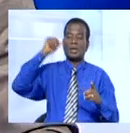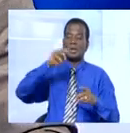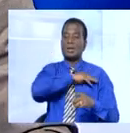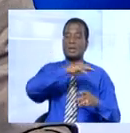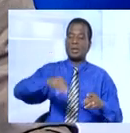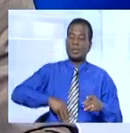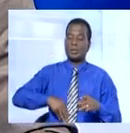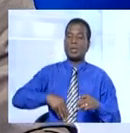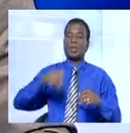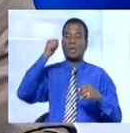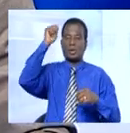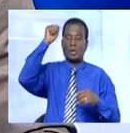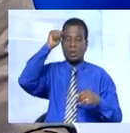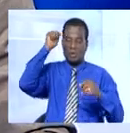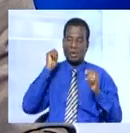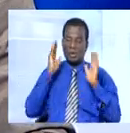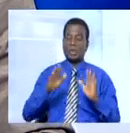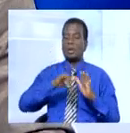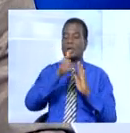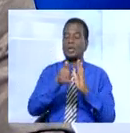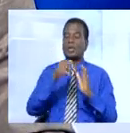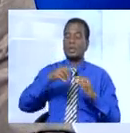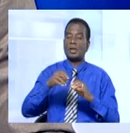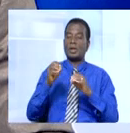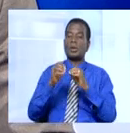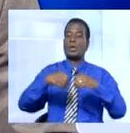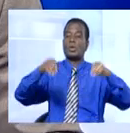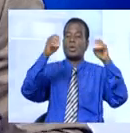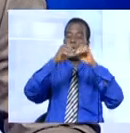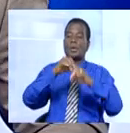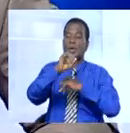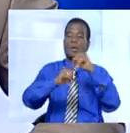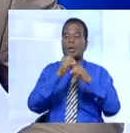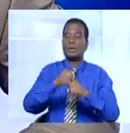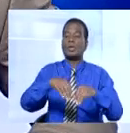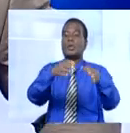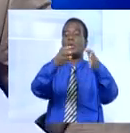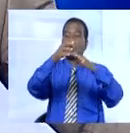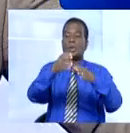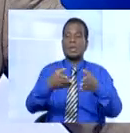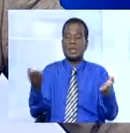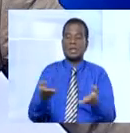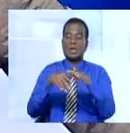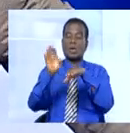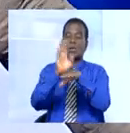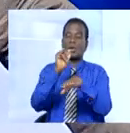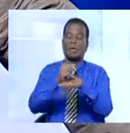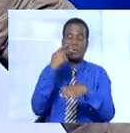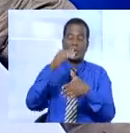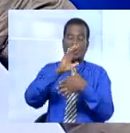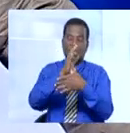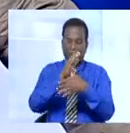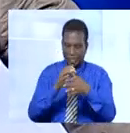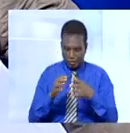membres du corps diplomatique et ceux des organismes internationaux accrédités en Côte d'Ivoire pour solliciter leur appui. Sidoniwaka